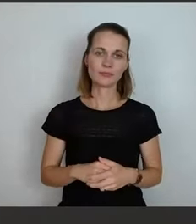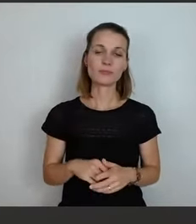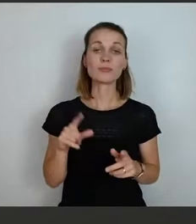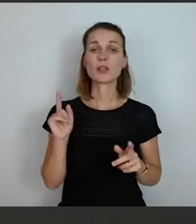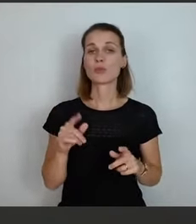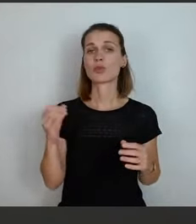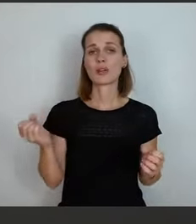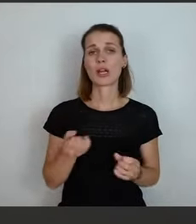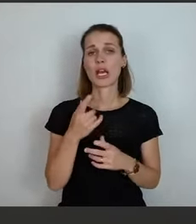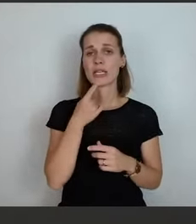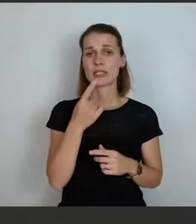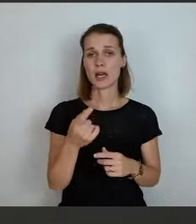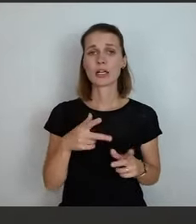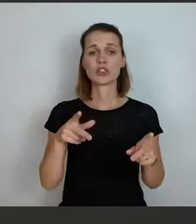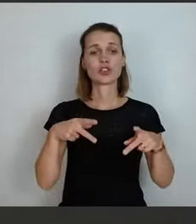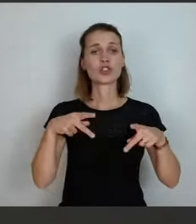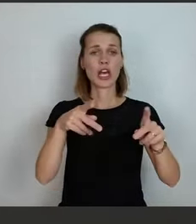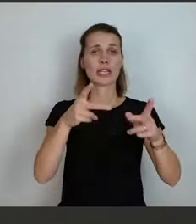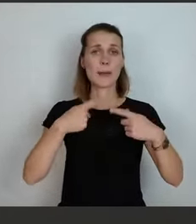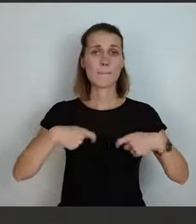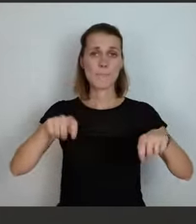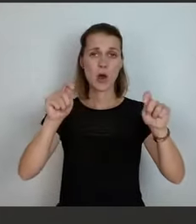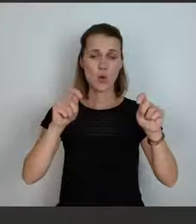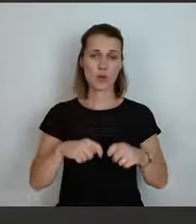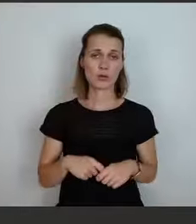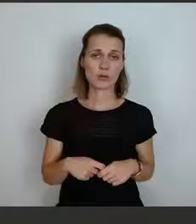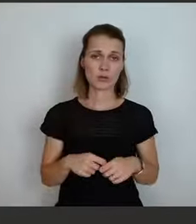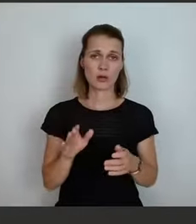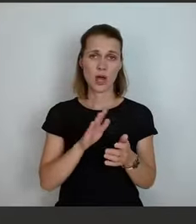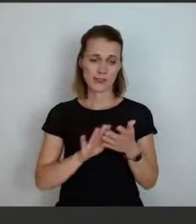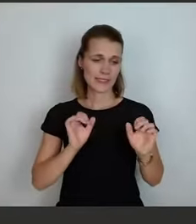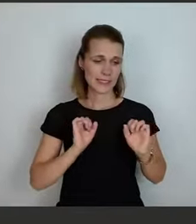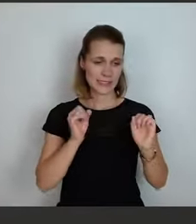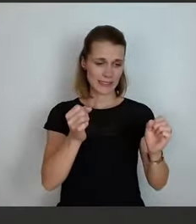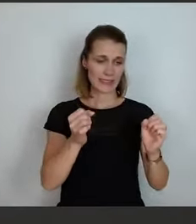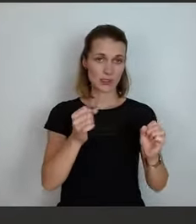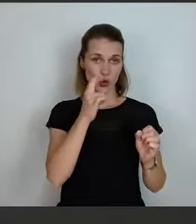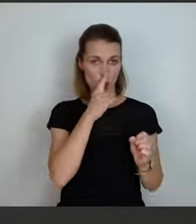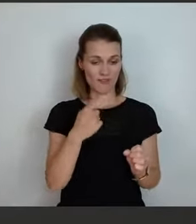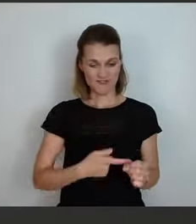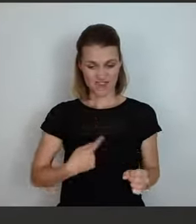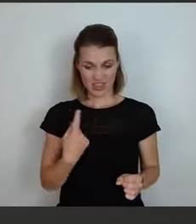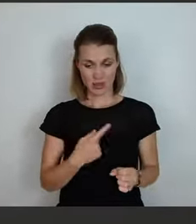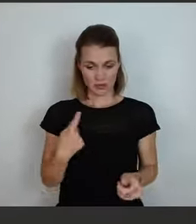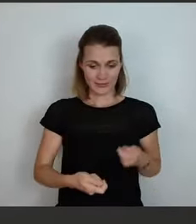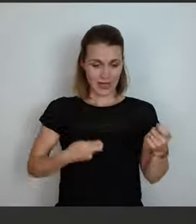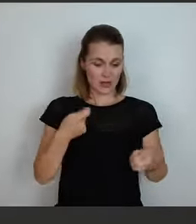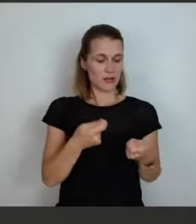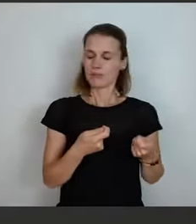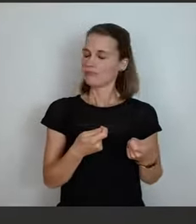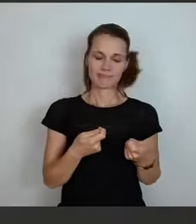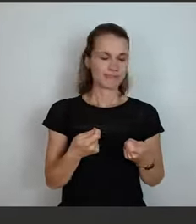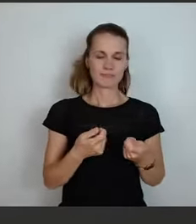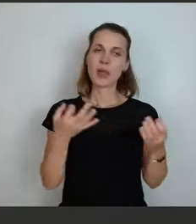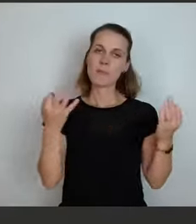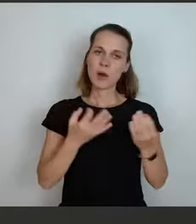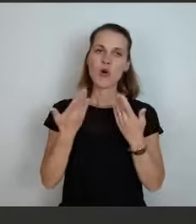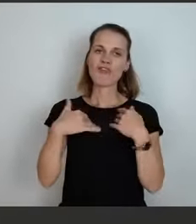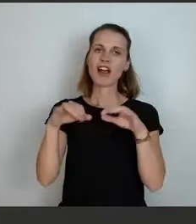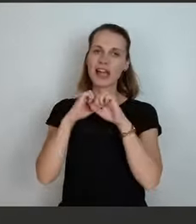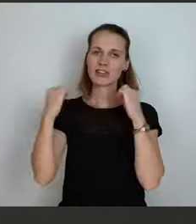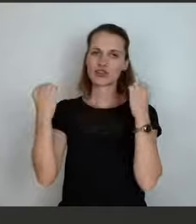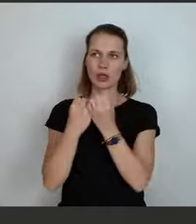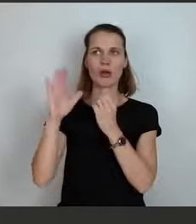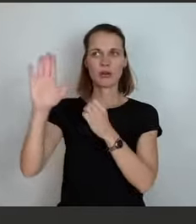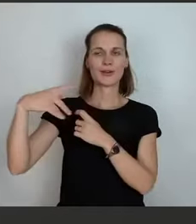wir können Straßenbau nicht ohne eine Förderung durch den Freistaat finanzieren, da reichen unsere Eigenmittel nicht aus.